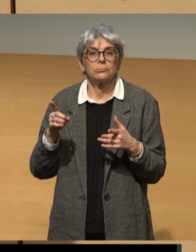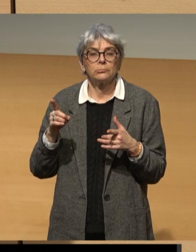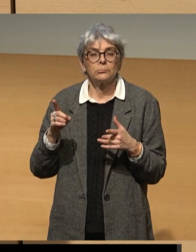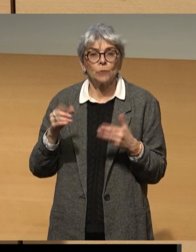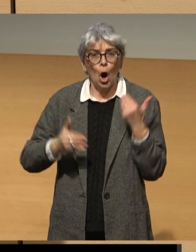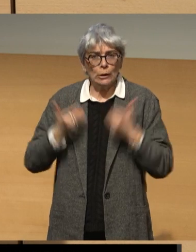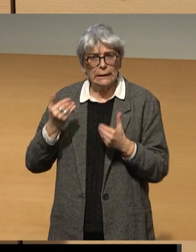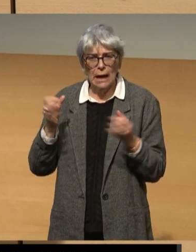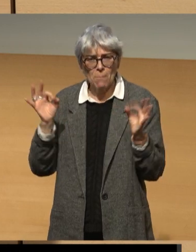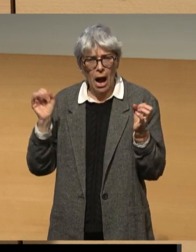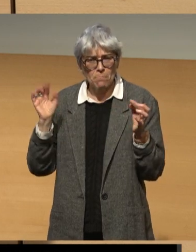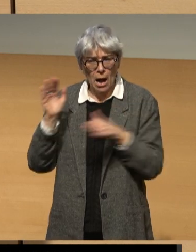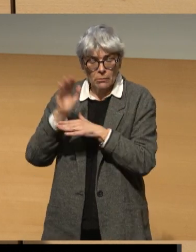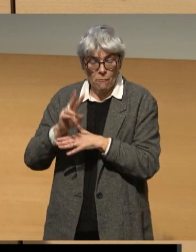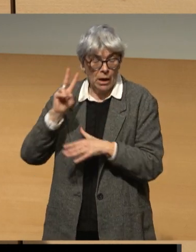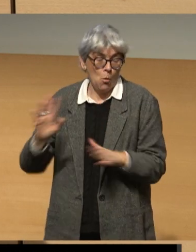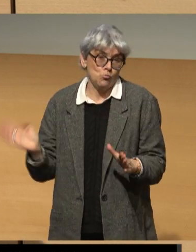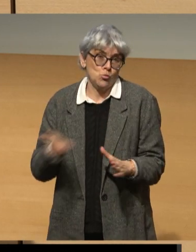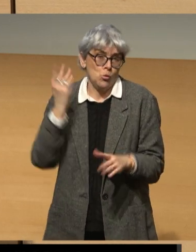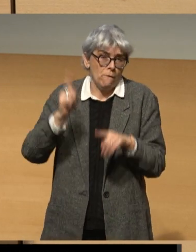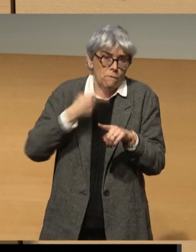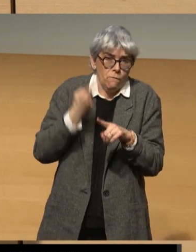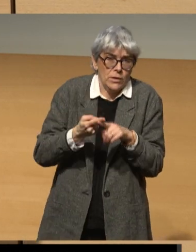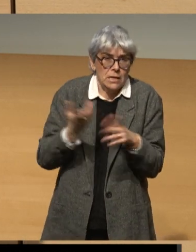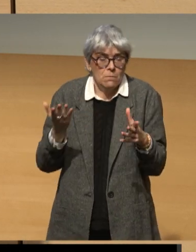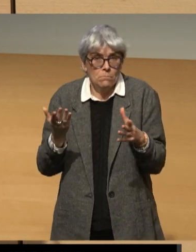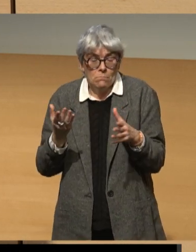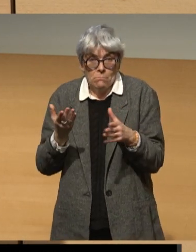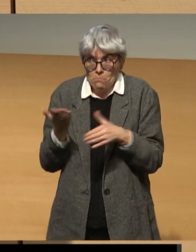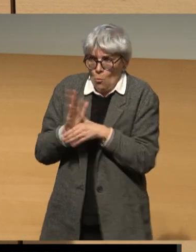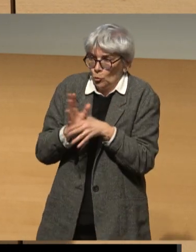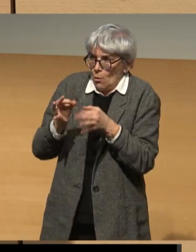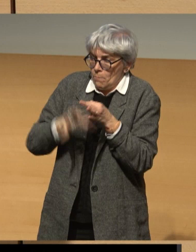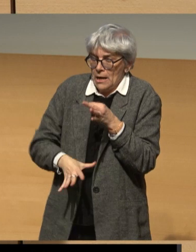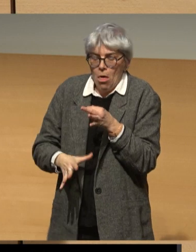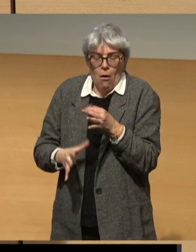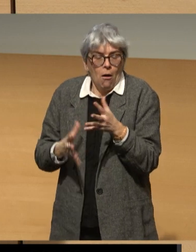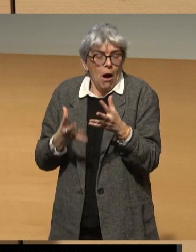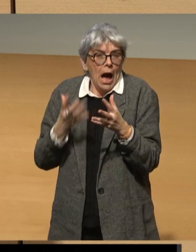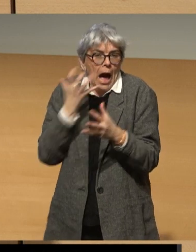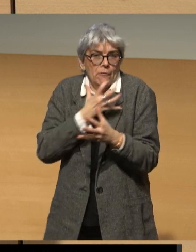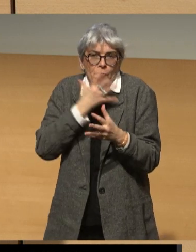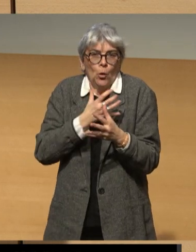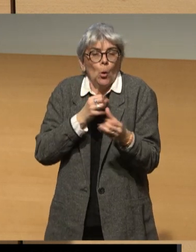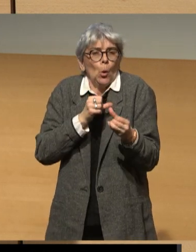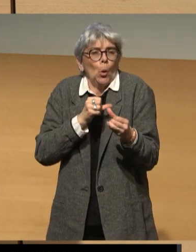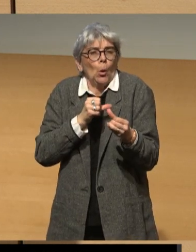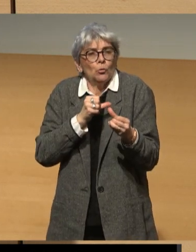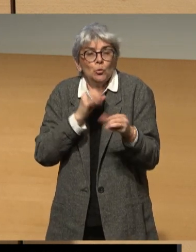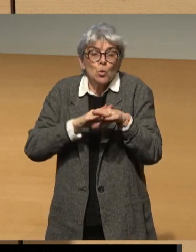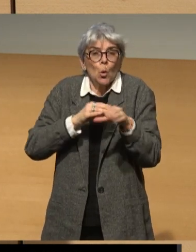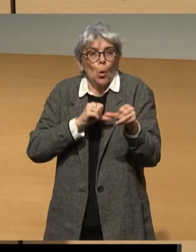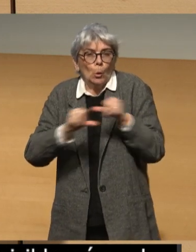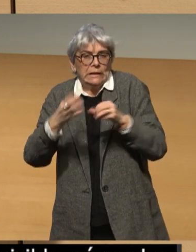est l'un de ses chefs-d'oeuvre. C'est un film qui livre un constat sans appel sur les conditions d'accueil des personnes les plus vulnérables.